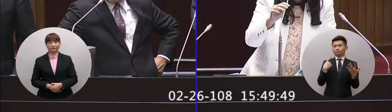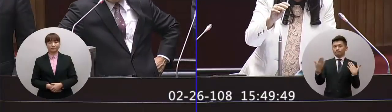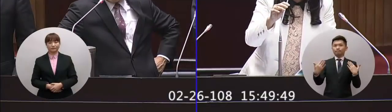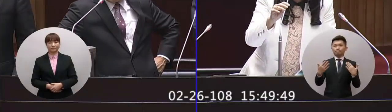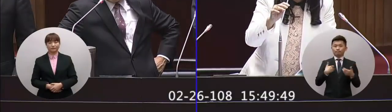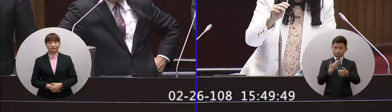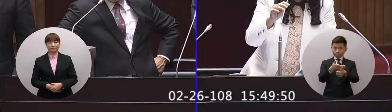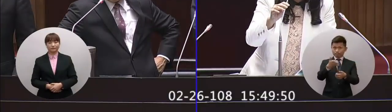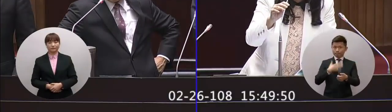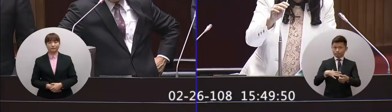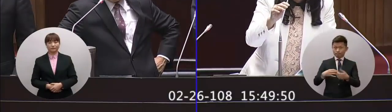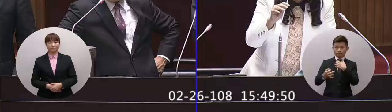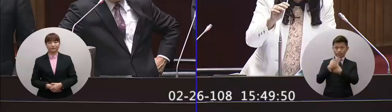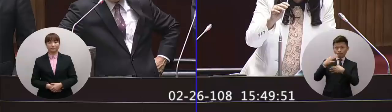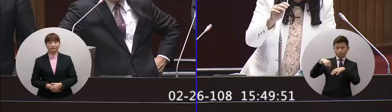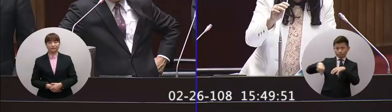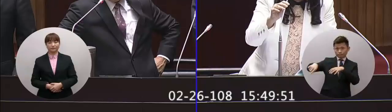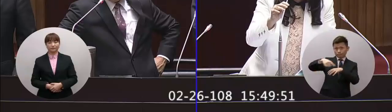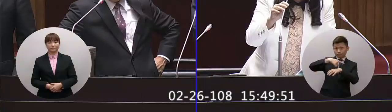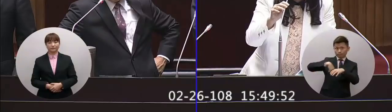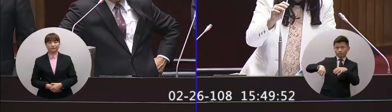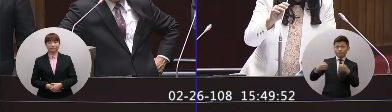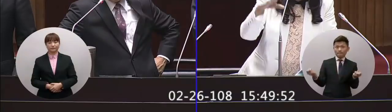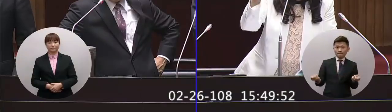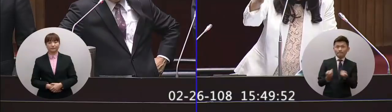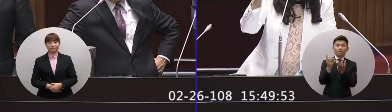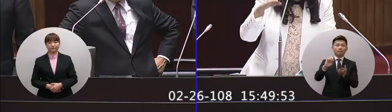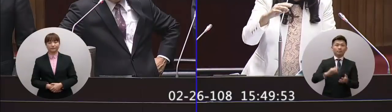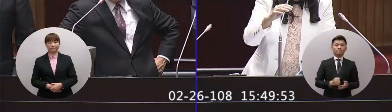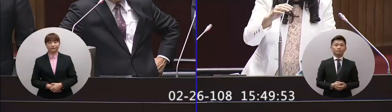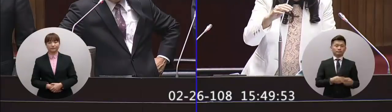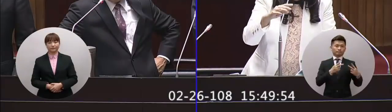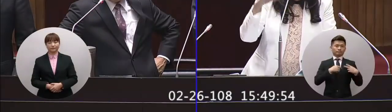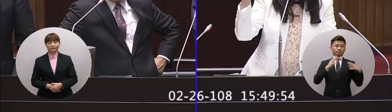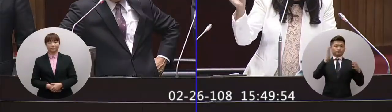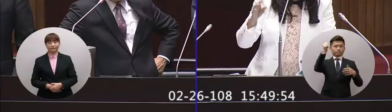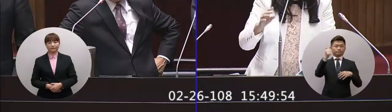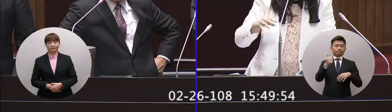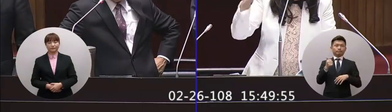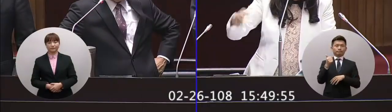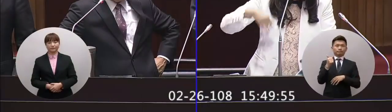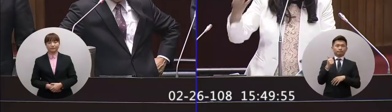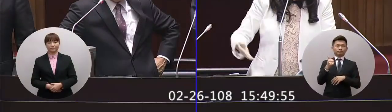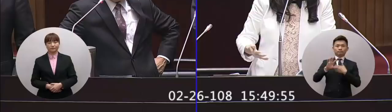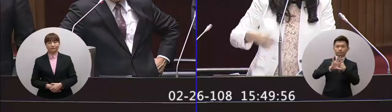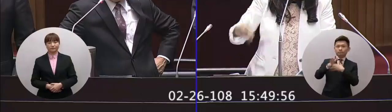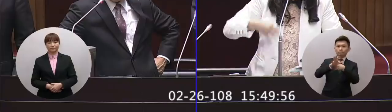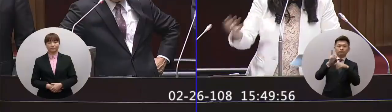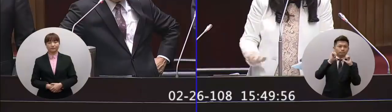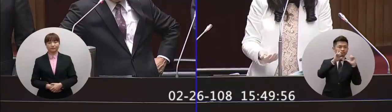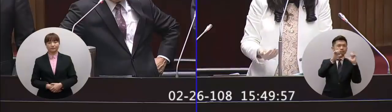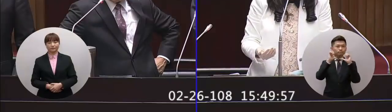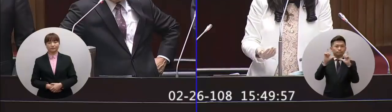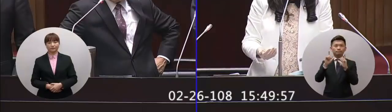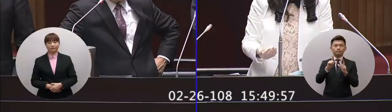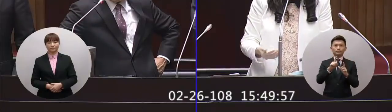長了解一下你知道僑界發生了什麼事情呢因為蔡政府在海外不斷的想